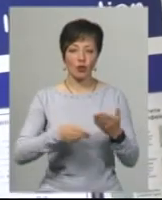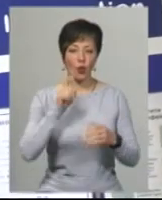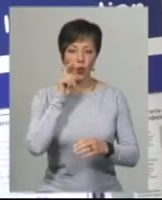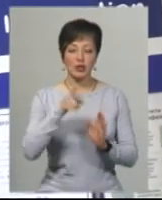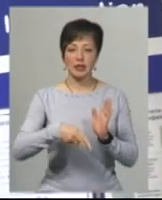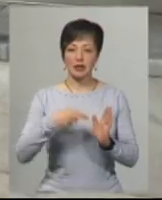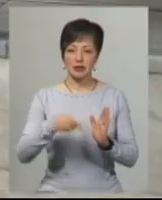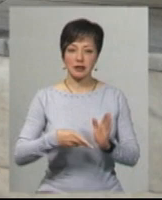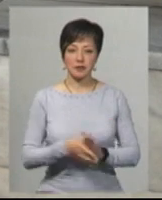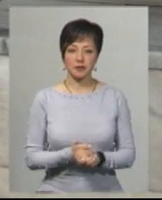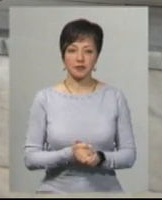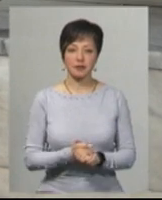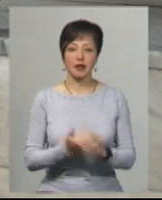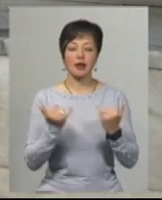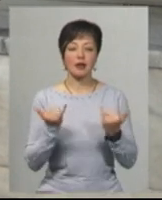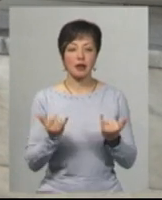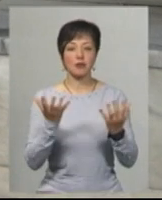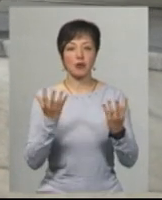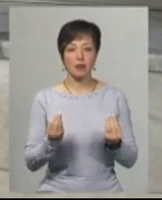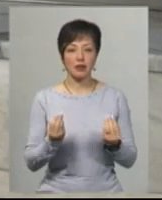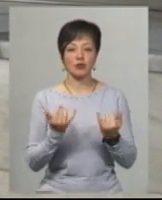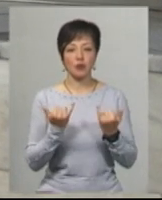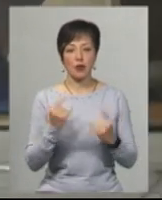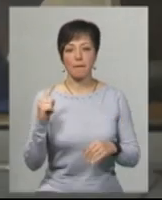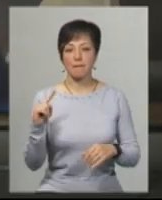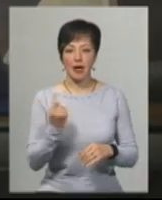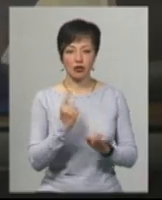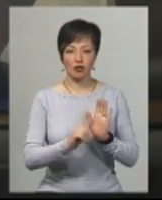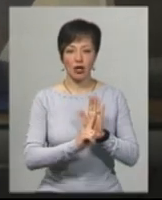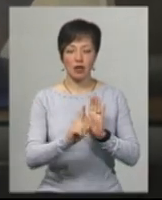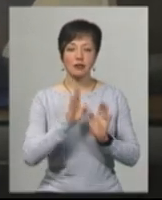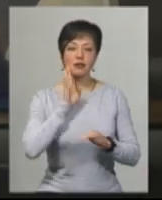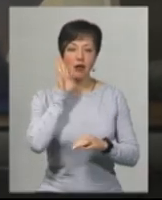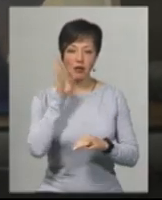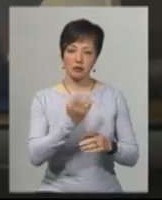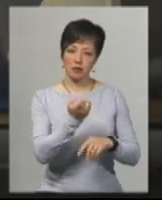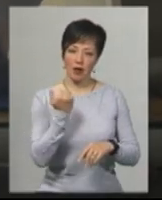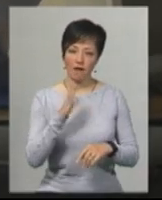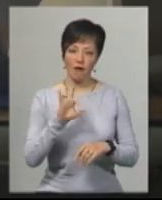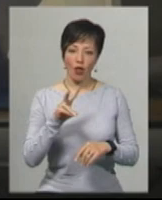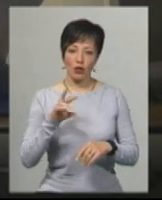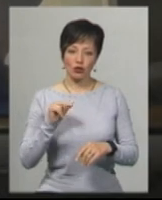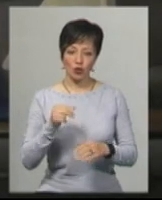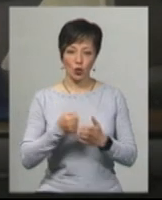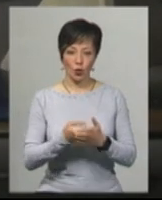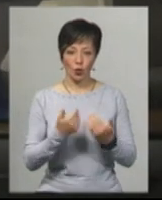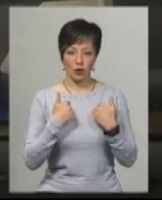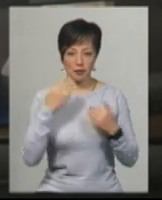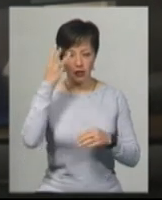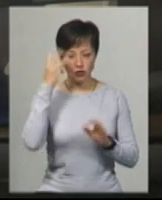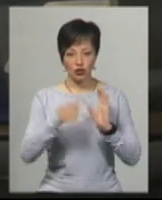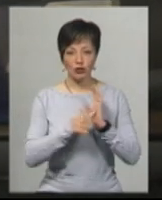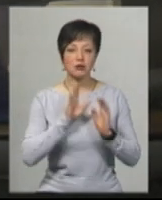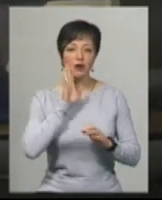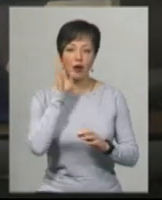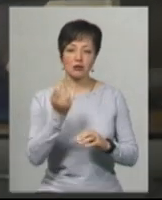-залізниці Ірина Мельничук. На даний момент сьогодні перший рейс. Зранку вже з Волоческа він їде до нас. Шість ранку